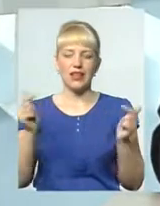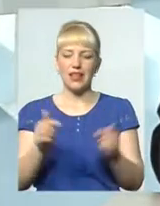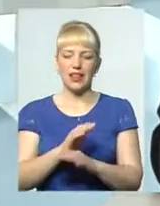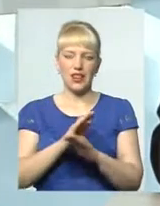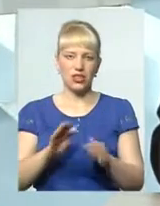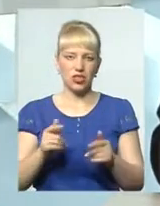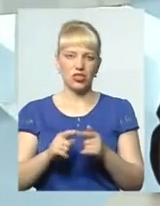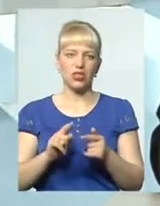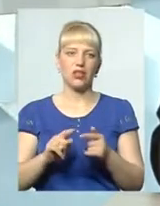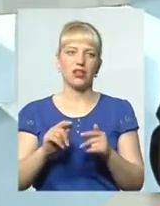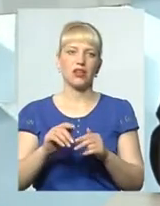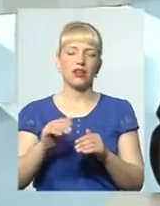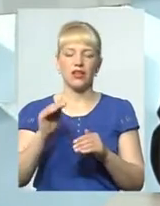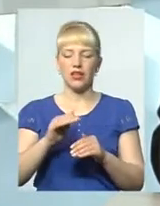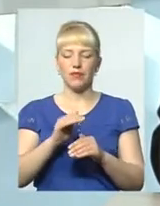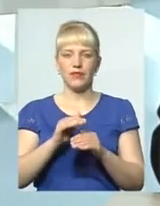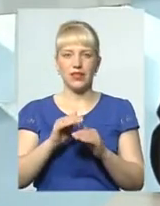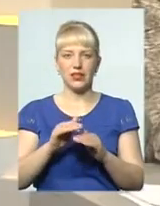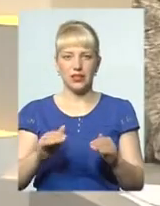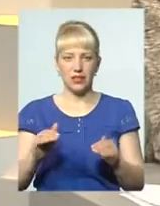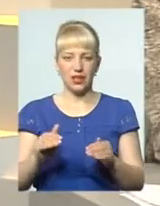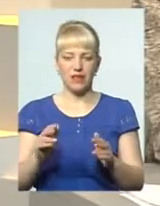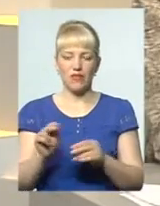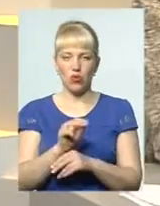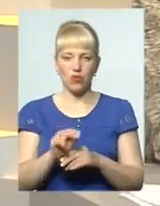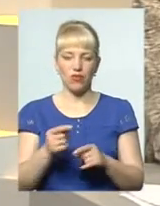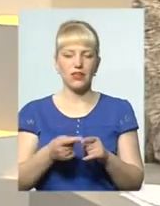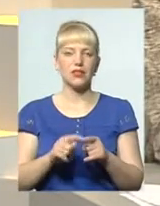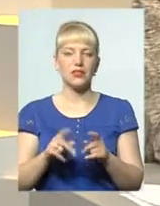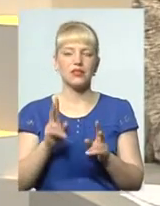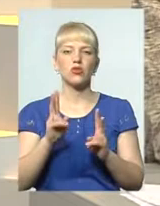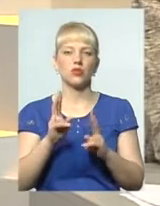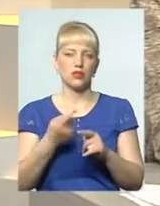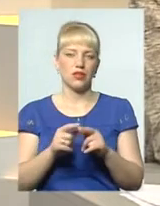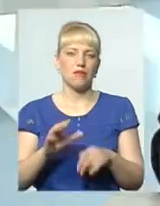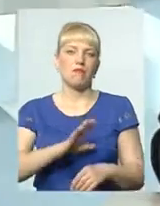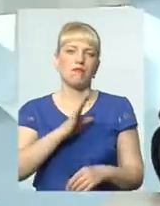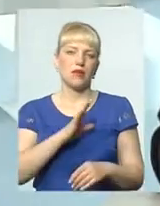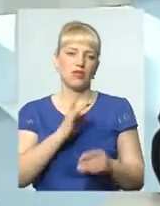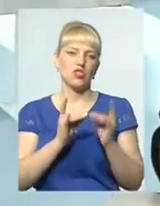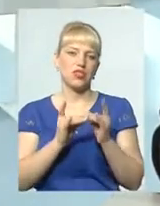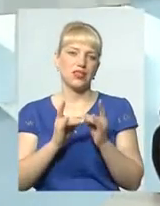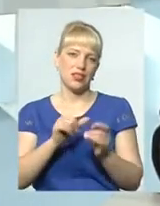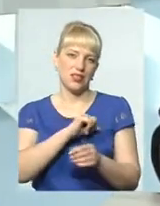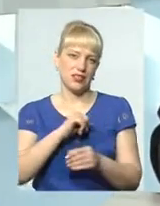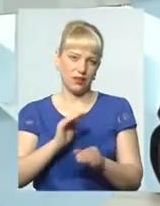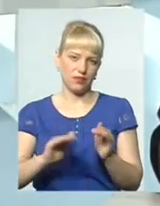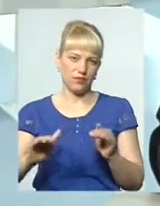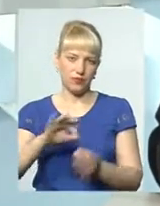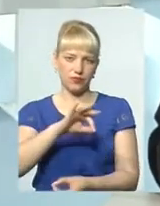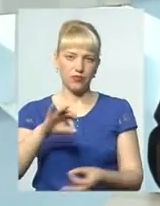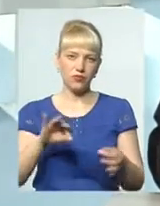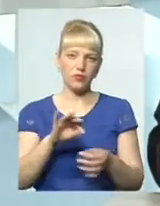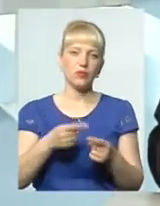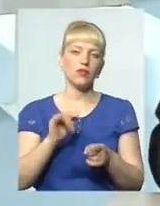є вчорашні вихованці інтернатних заходів. І, звичайно, потрібно щось з цим робити, але потрібно шукати цікаву модель і